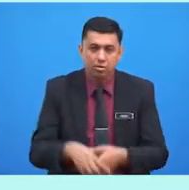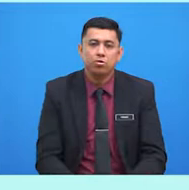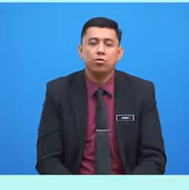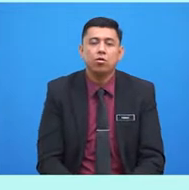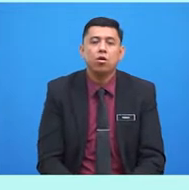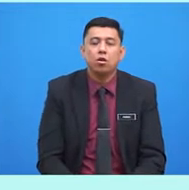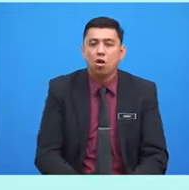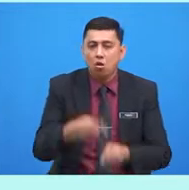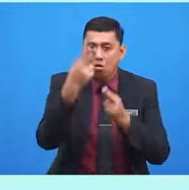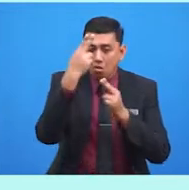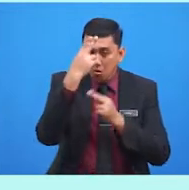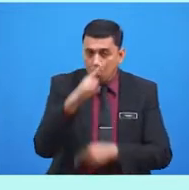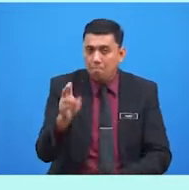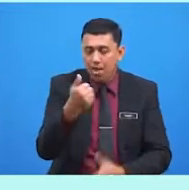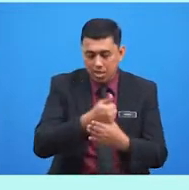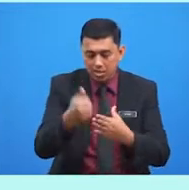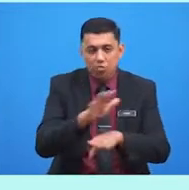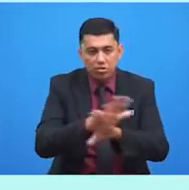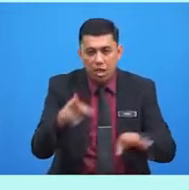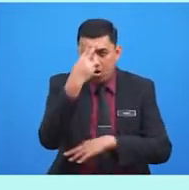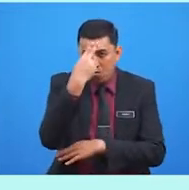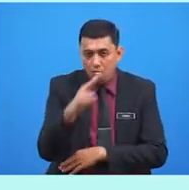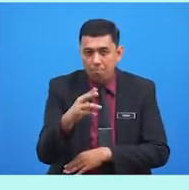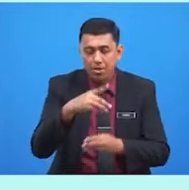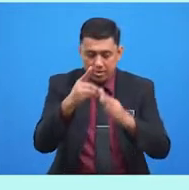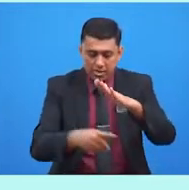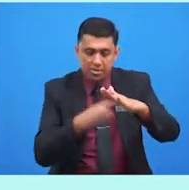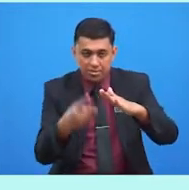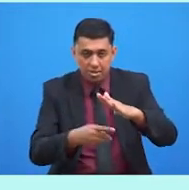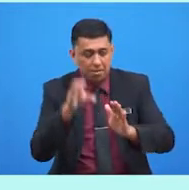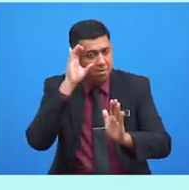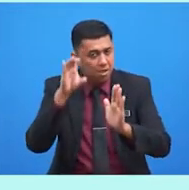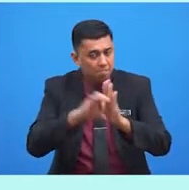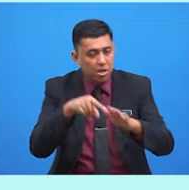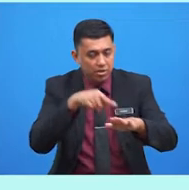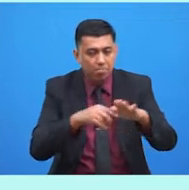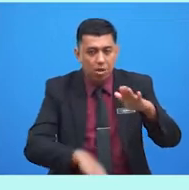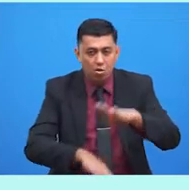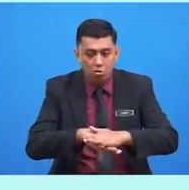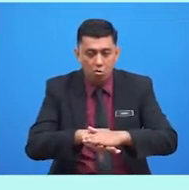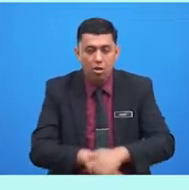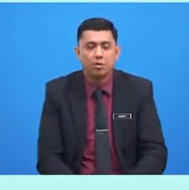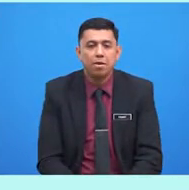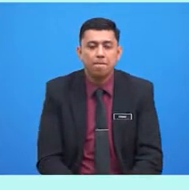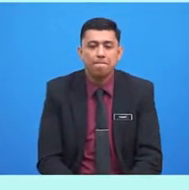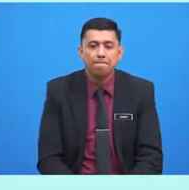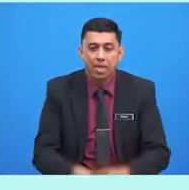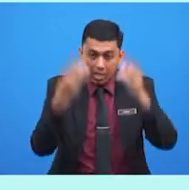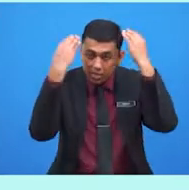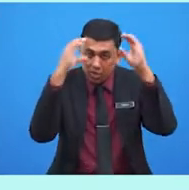atau tidak hormat berdasarkan gambar di bawah. Cikgu bagi masa,